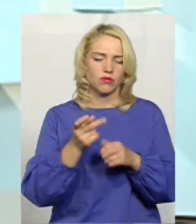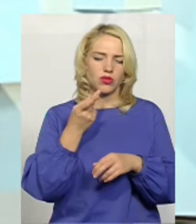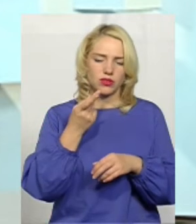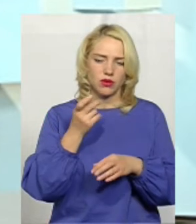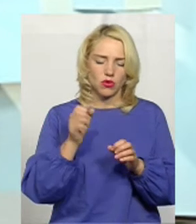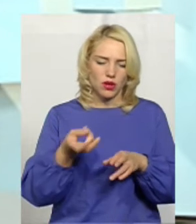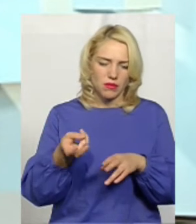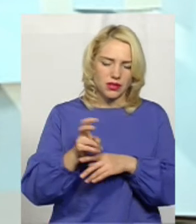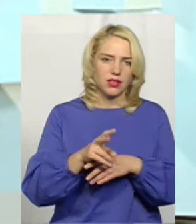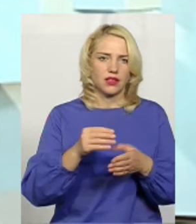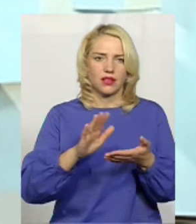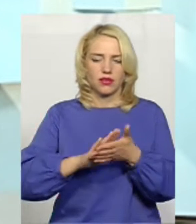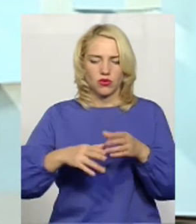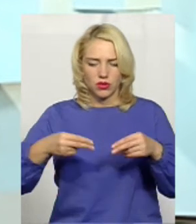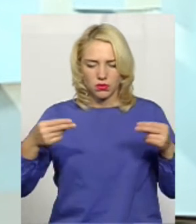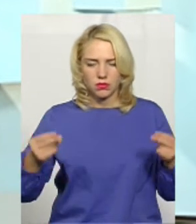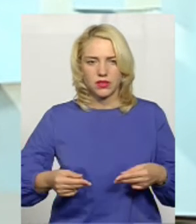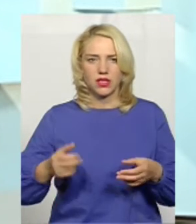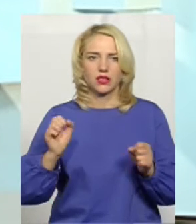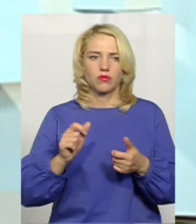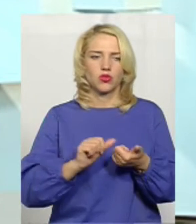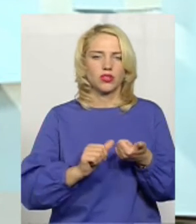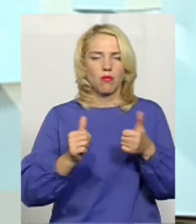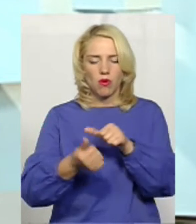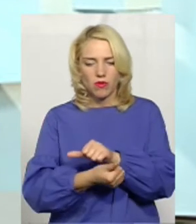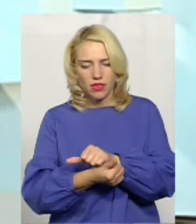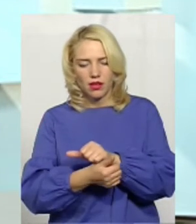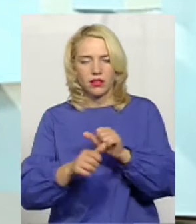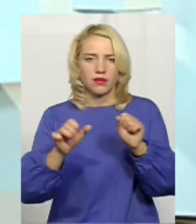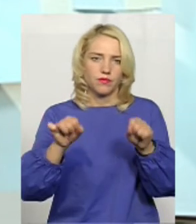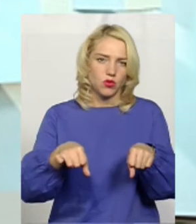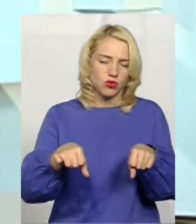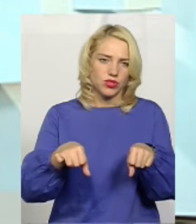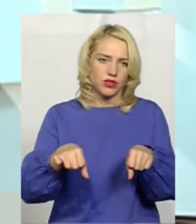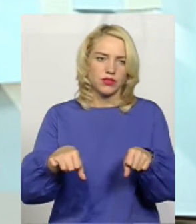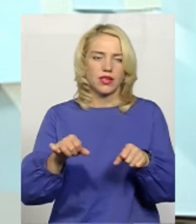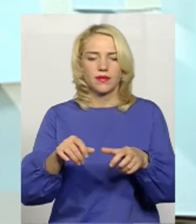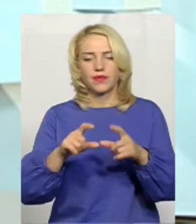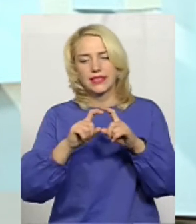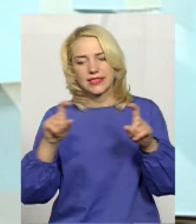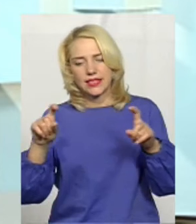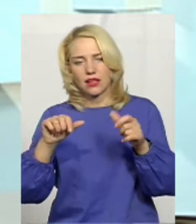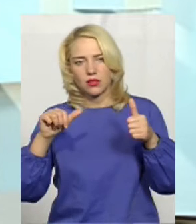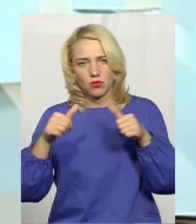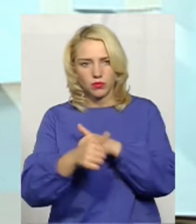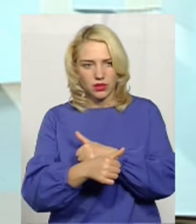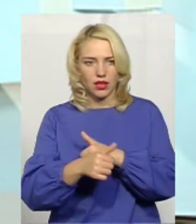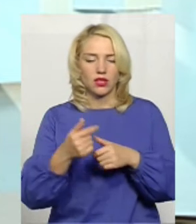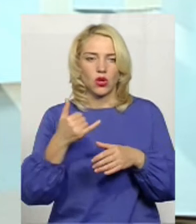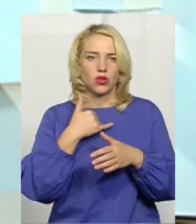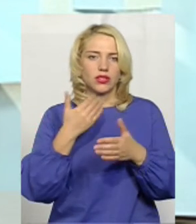підписати, можна поміняти, можна і заклад поміняти. В нас є